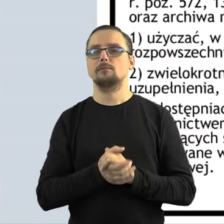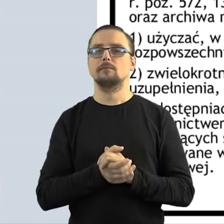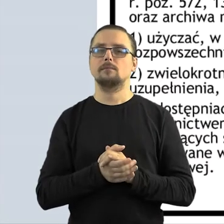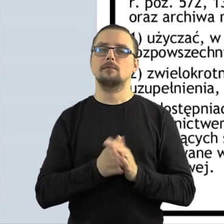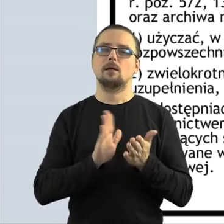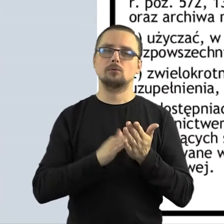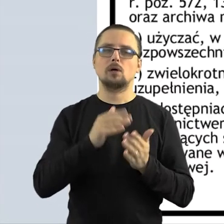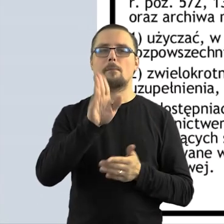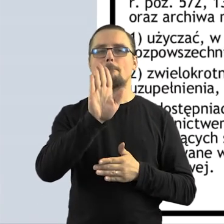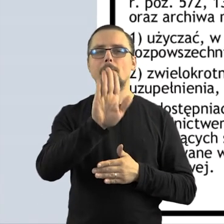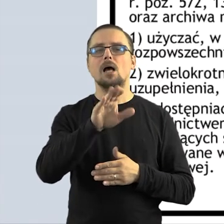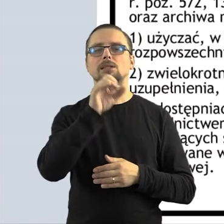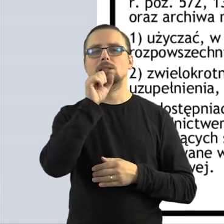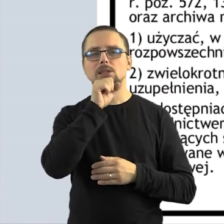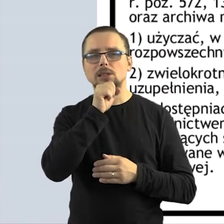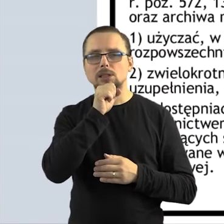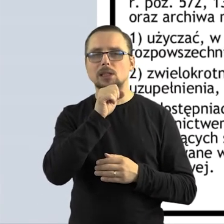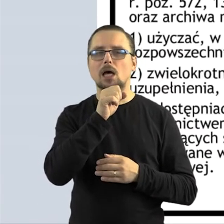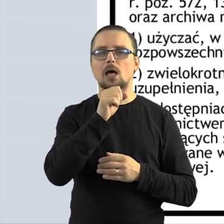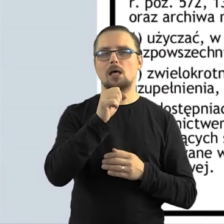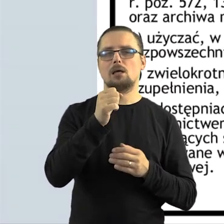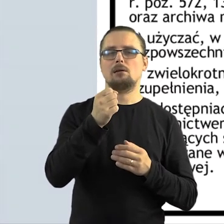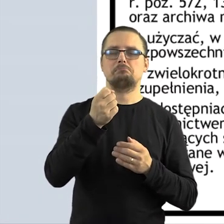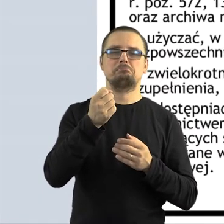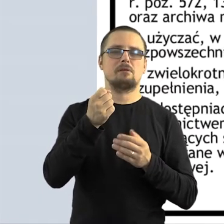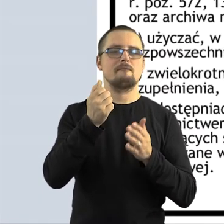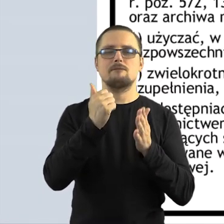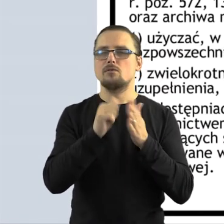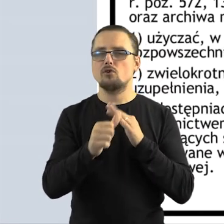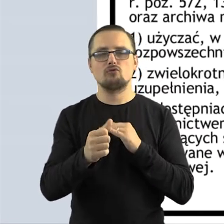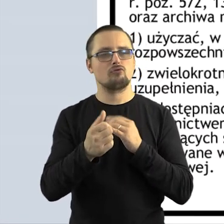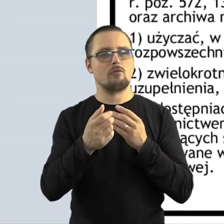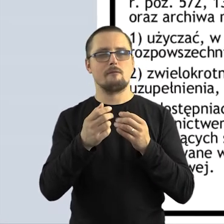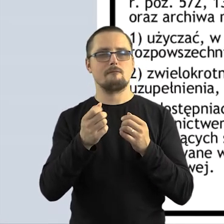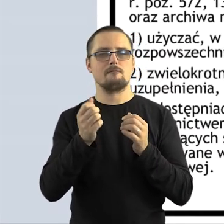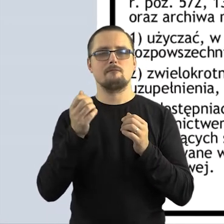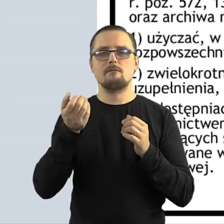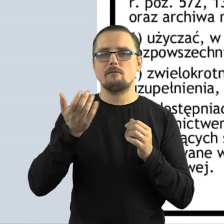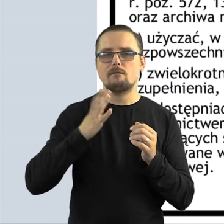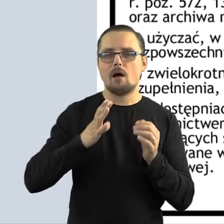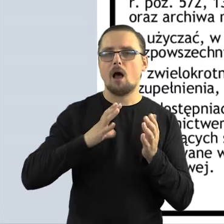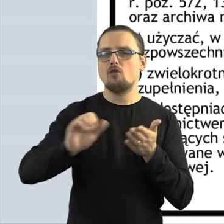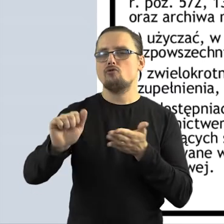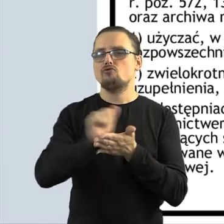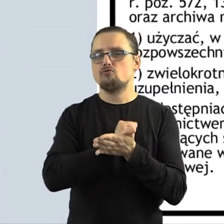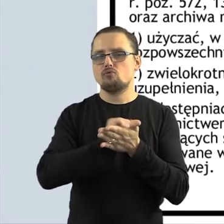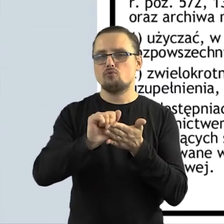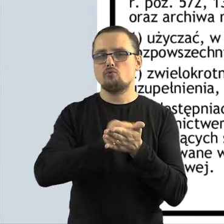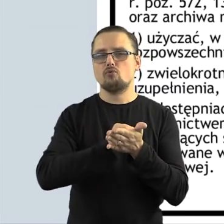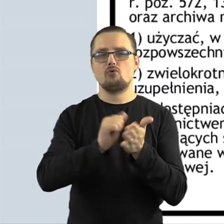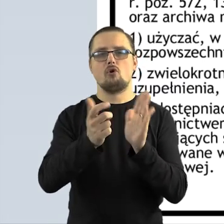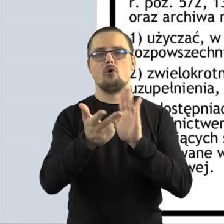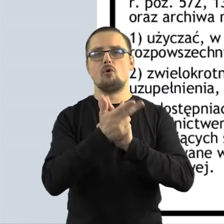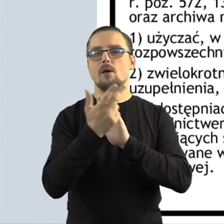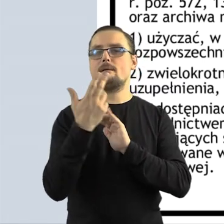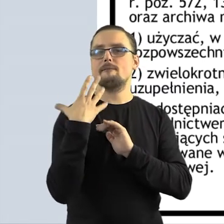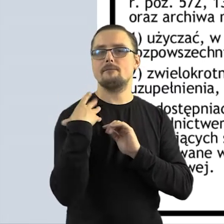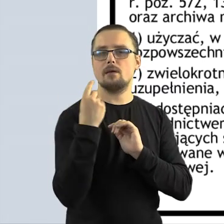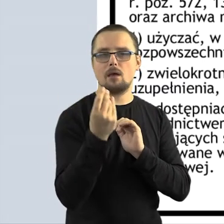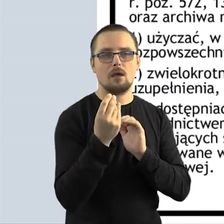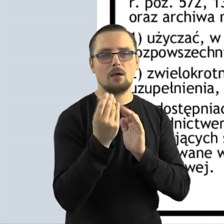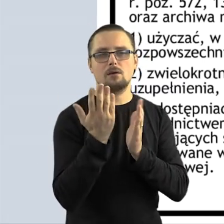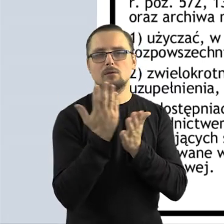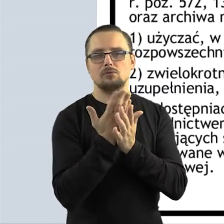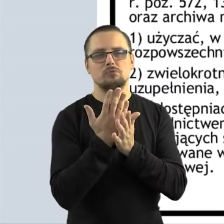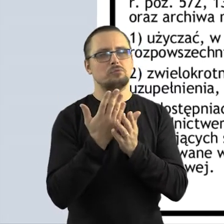absolutnie unikatowy druk z XVIII wieku i on się